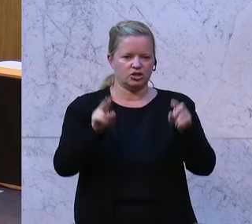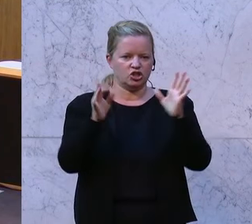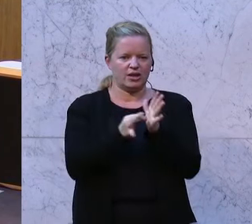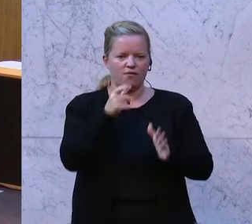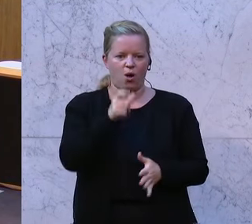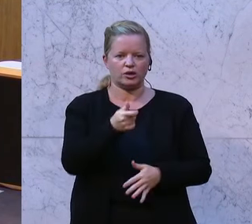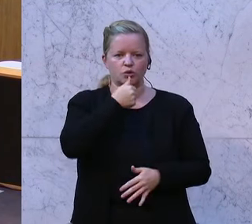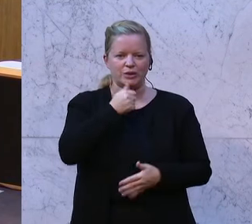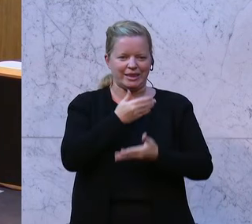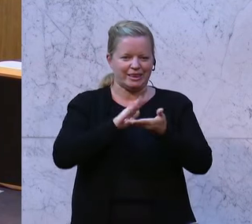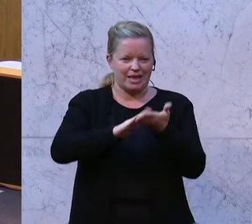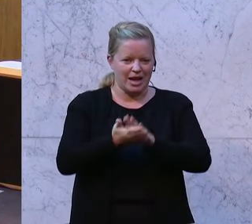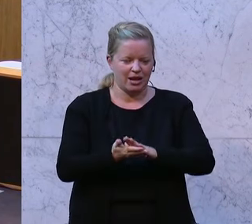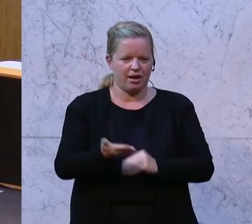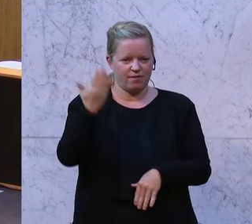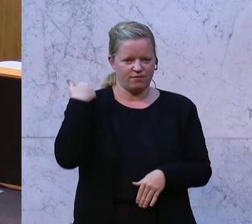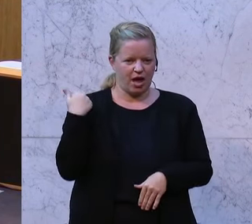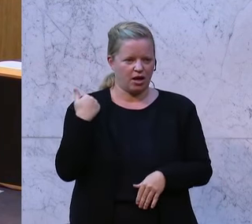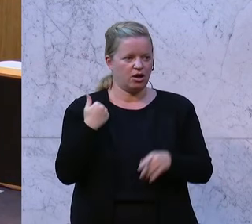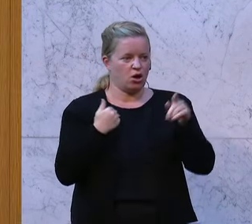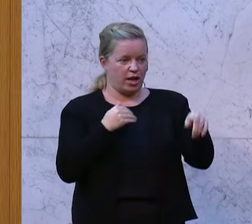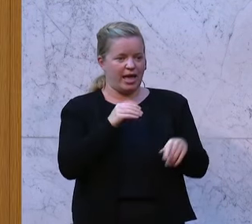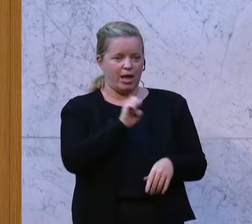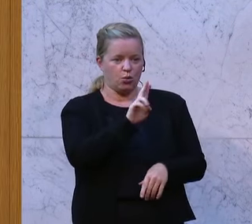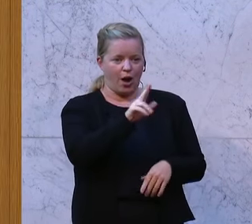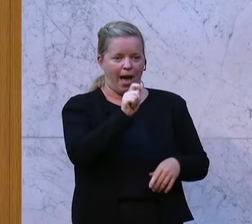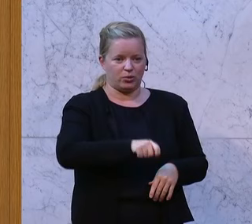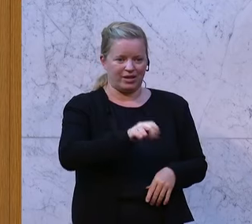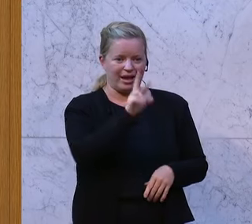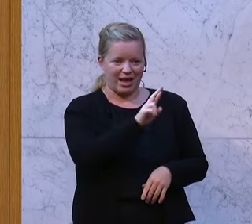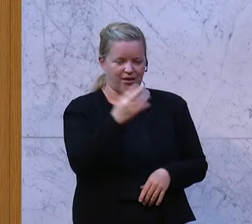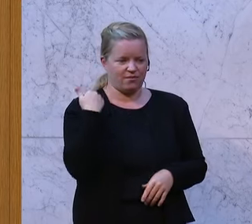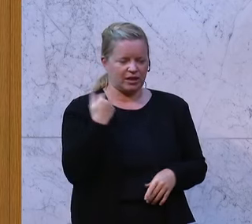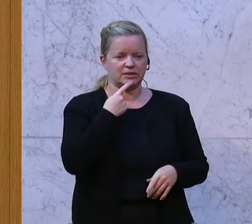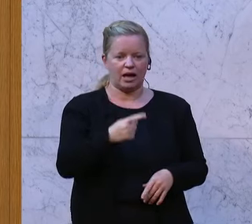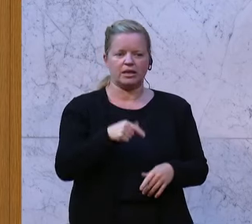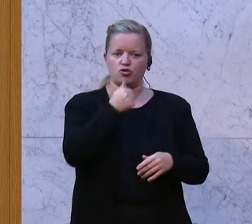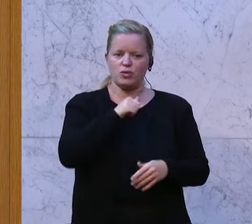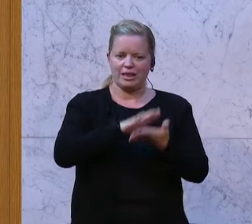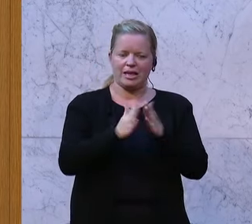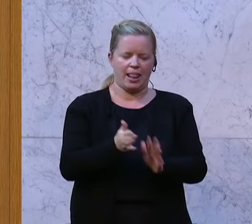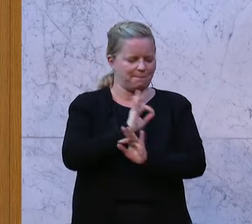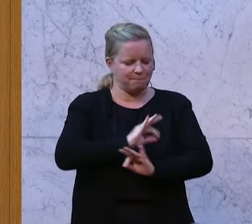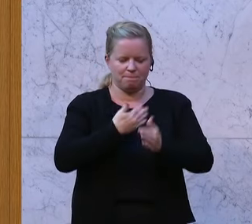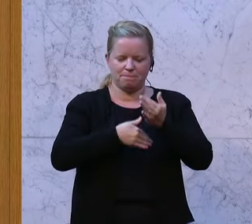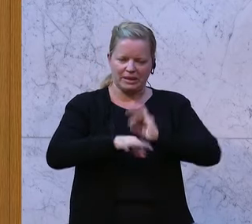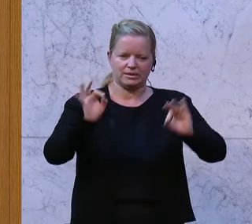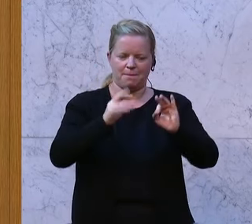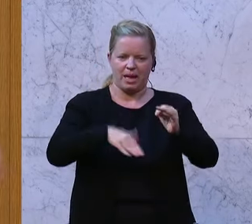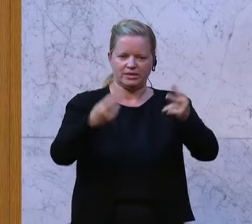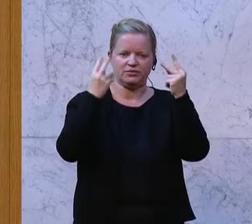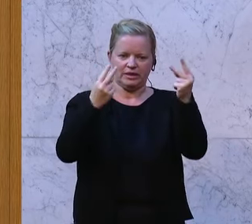Erst vor ein paar Tagen hat Ihre EU-Abgeordnete Regner den Green Deal als wichtigstes Projekt bezeichnen. Wissen Sie, was der beinhaltet?